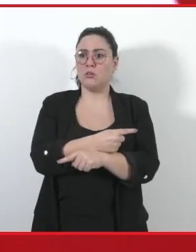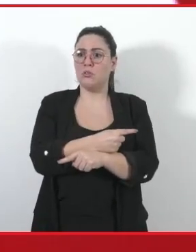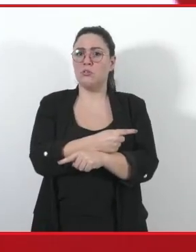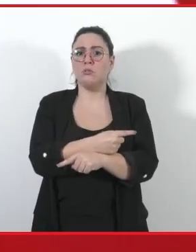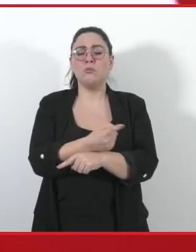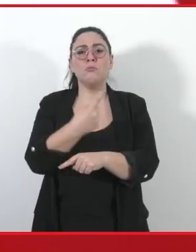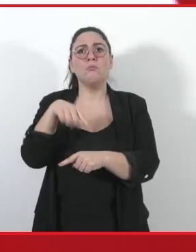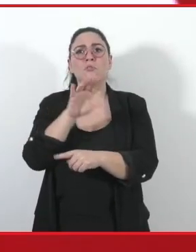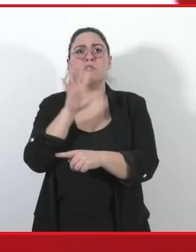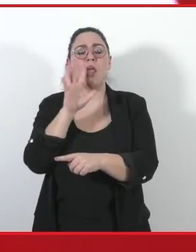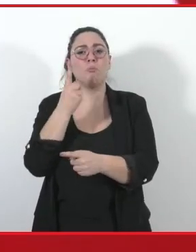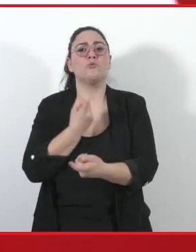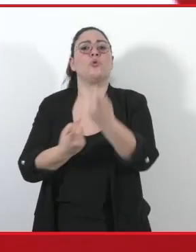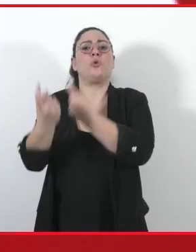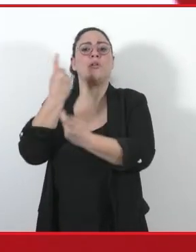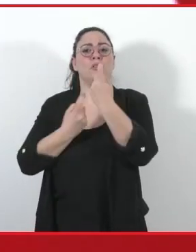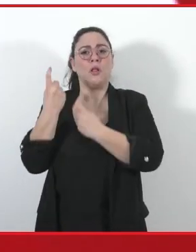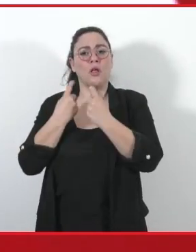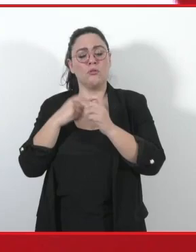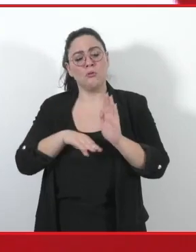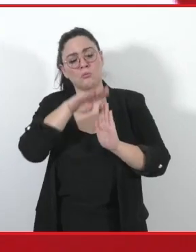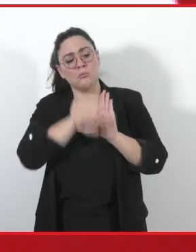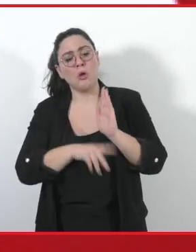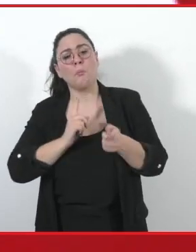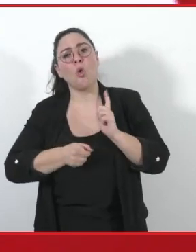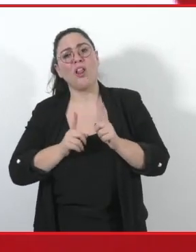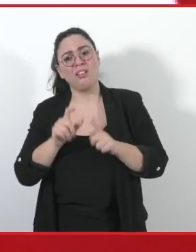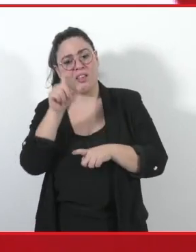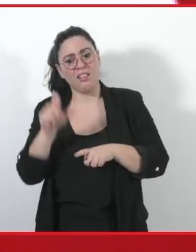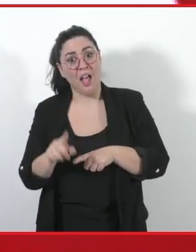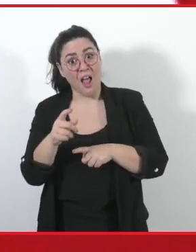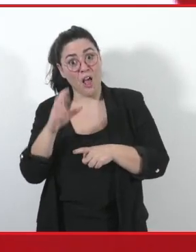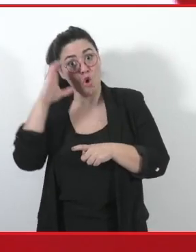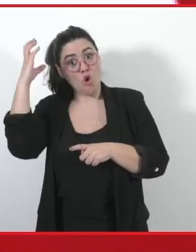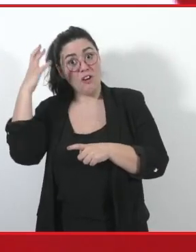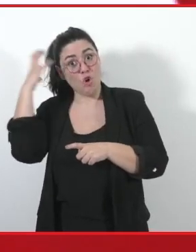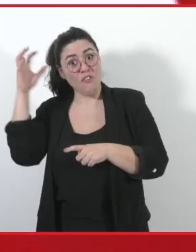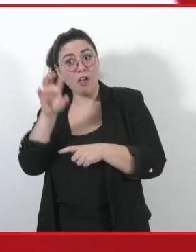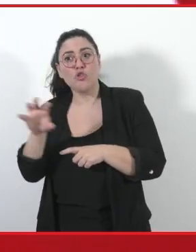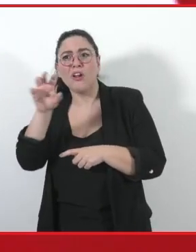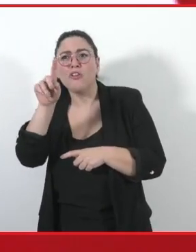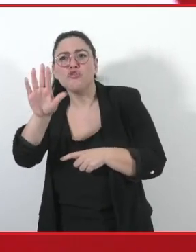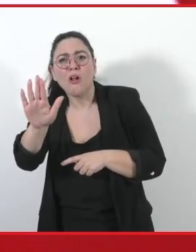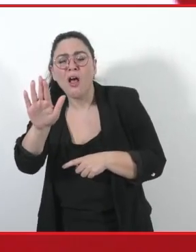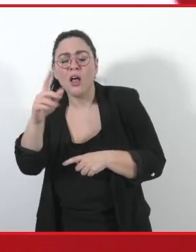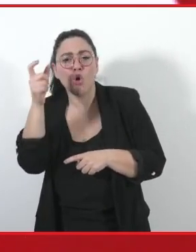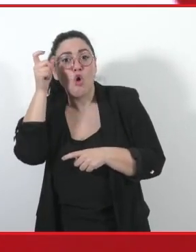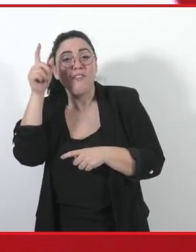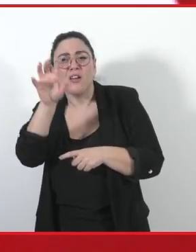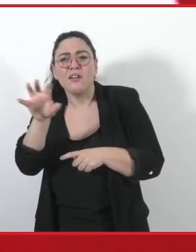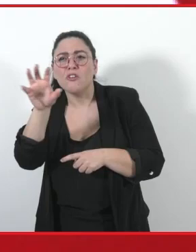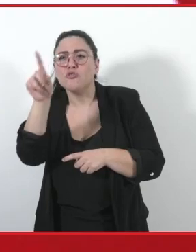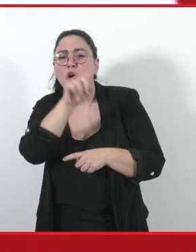indietro. Un paradigma politico del Paese con un governo regionale che si sottrae al confronto, che quando